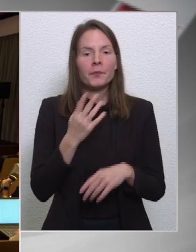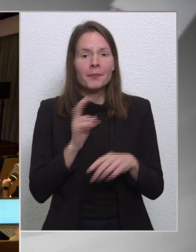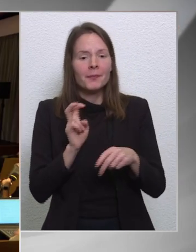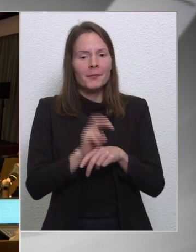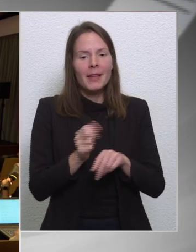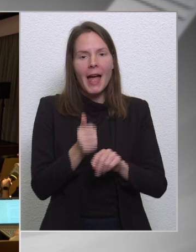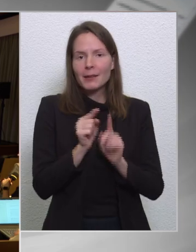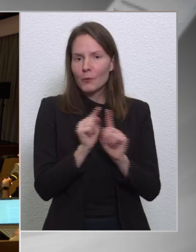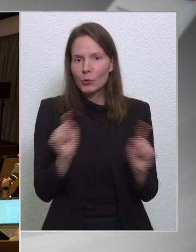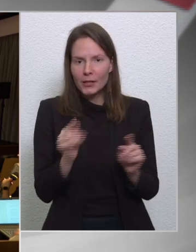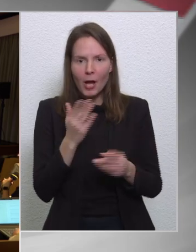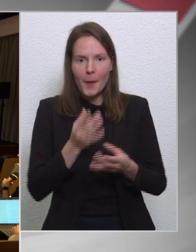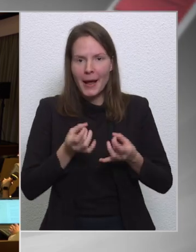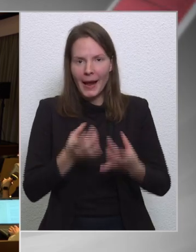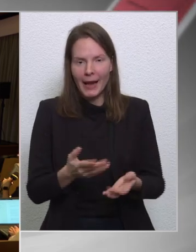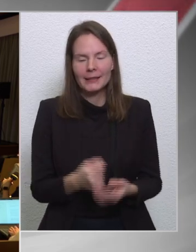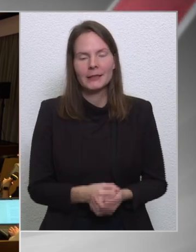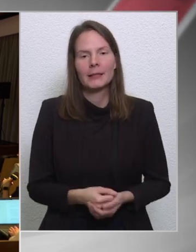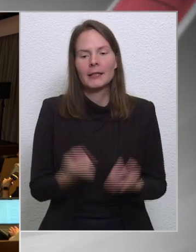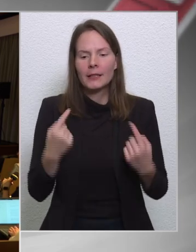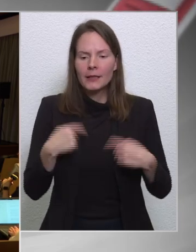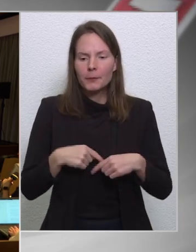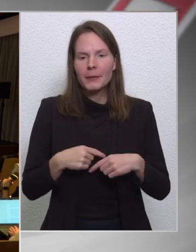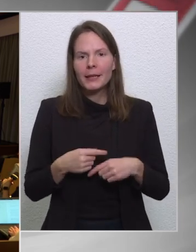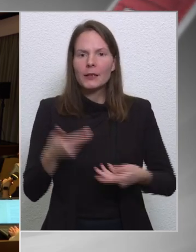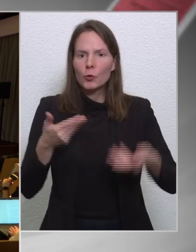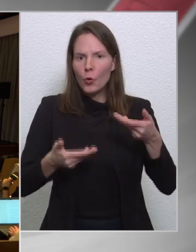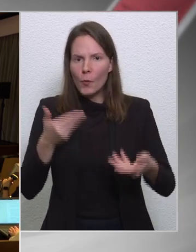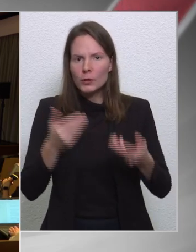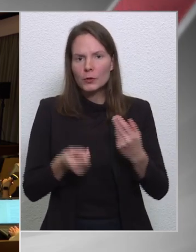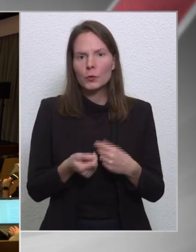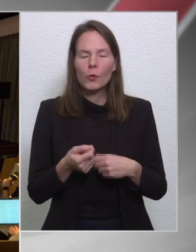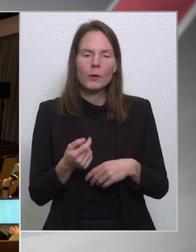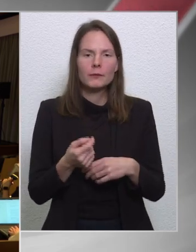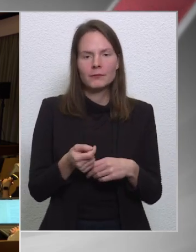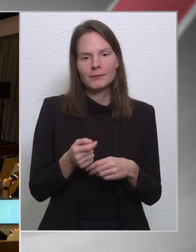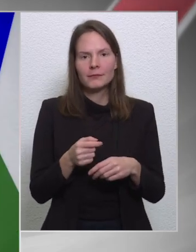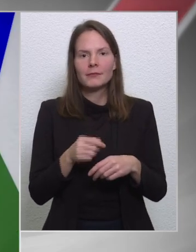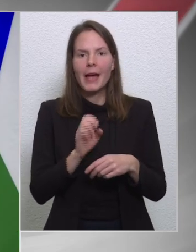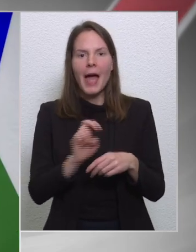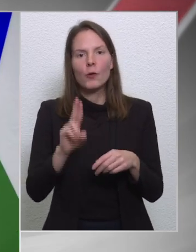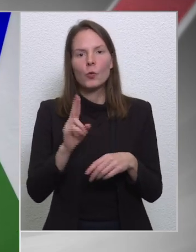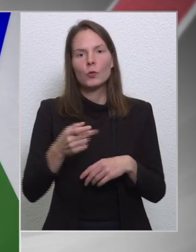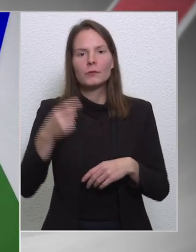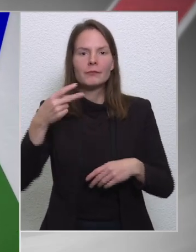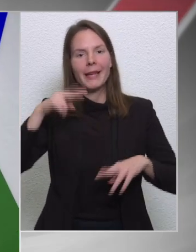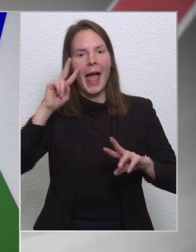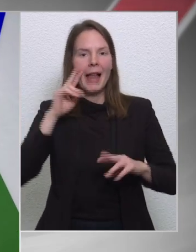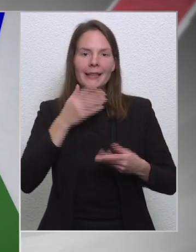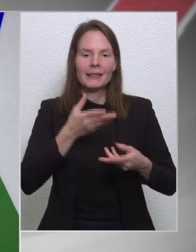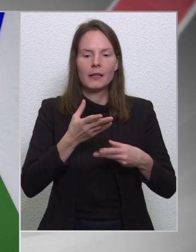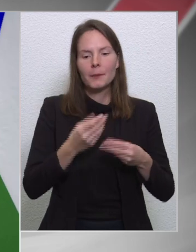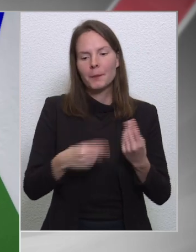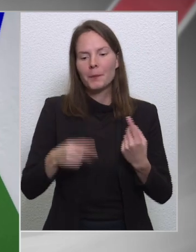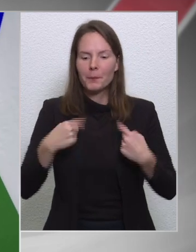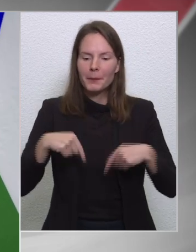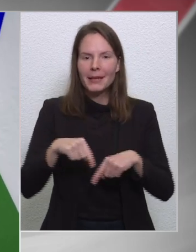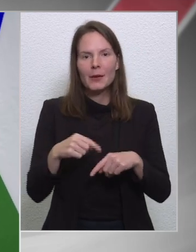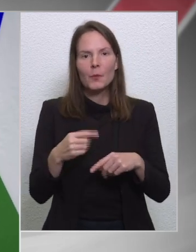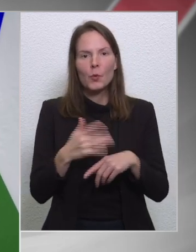igyekszünk, talán abban is különbözünk az európai politikai elit, hogy igyekszünk viszonylag nyíltan és őszintén beszélni. Ezért mondtuk el azt az elején,